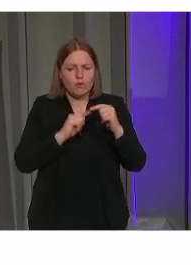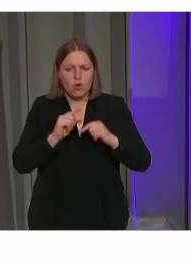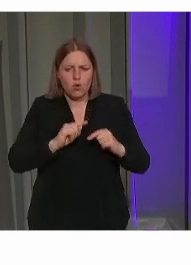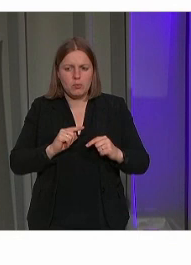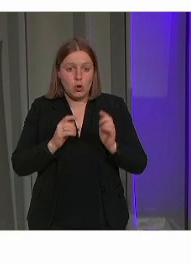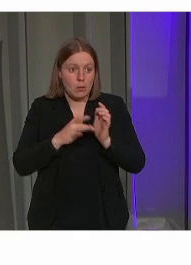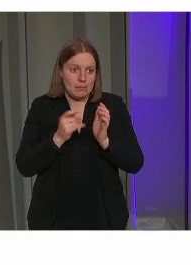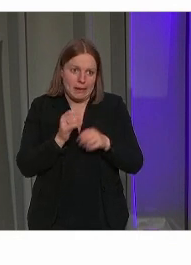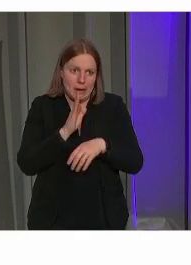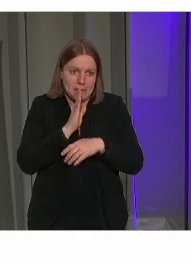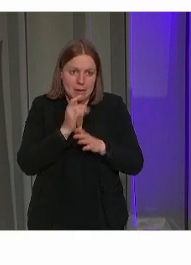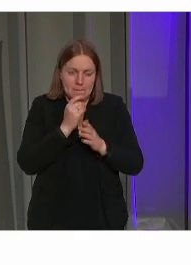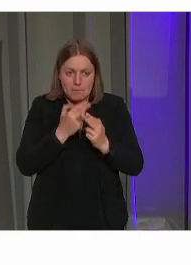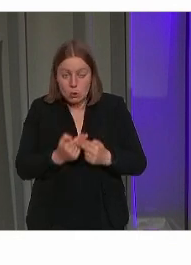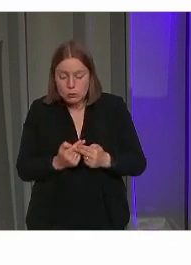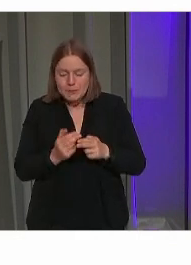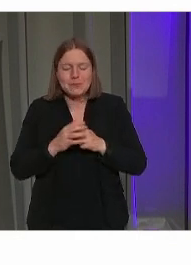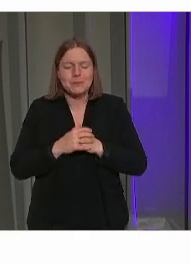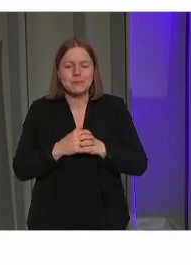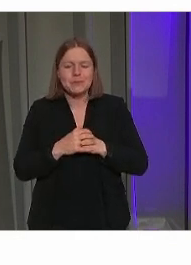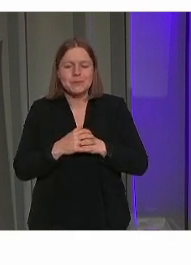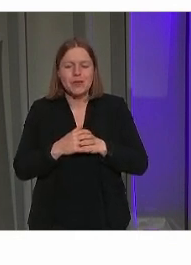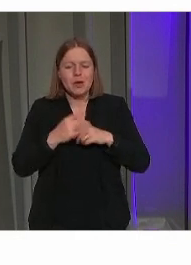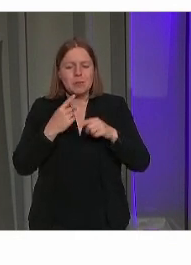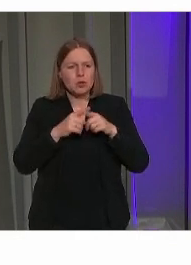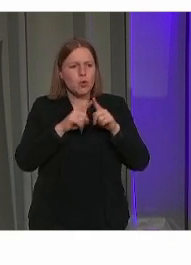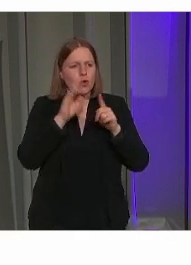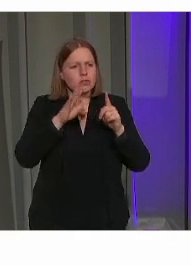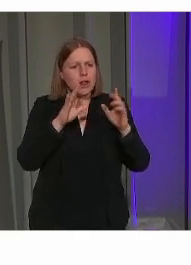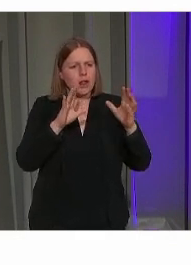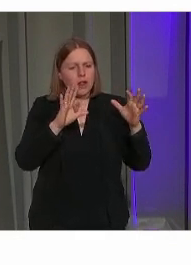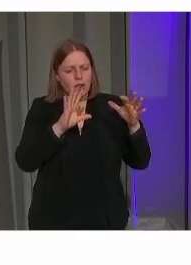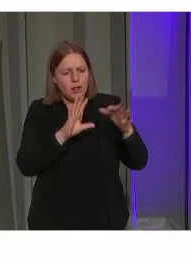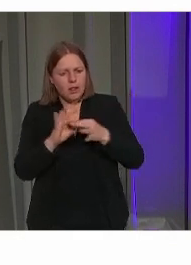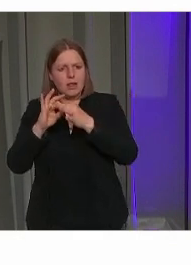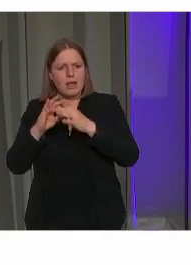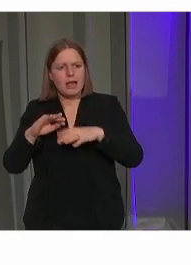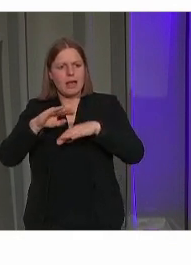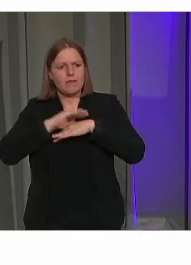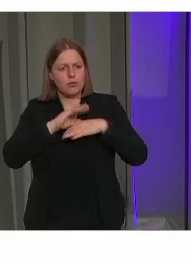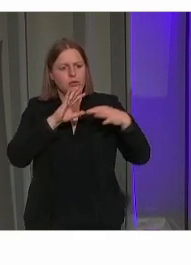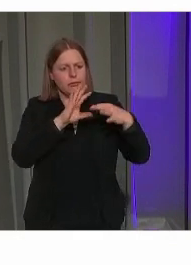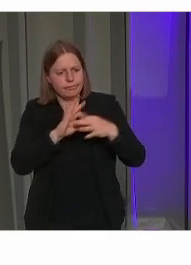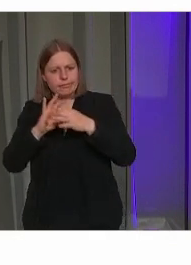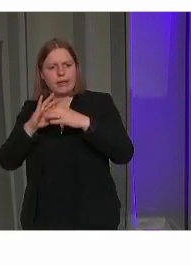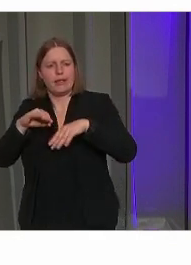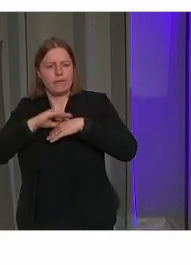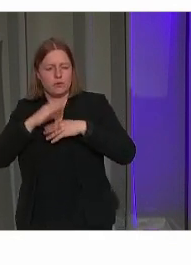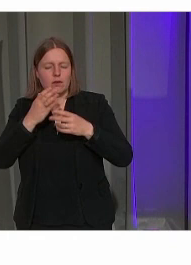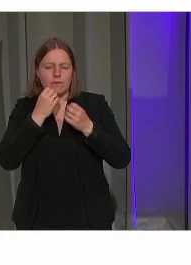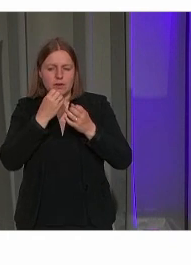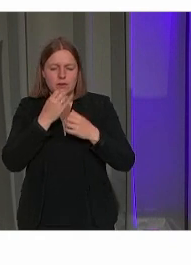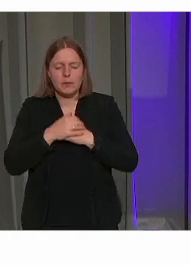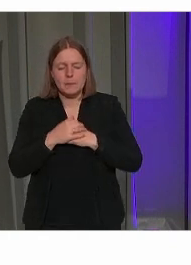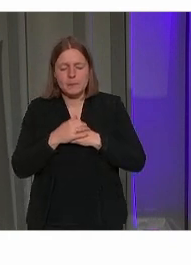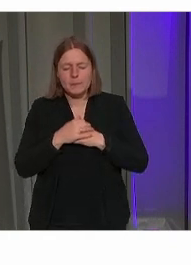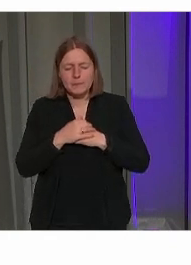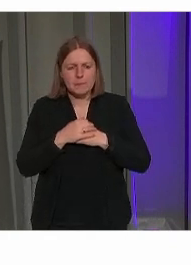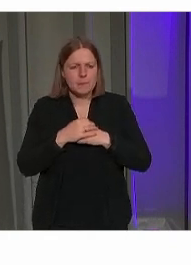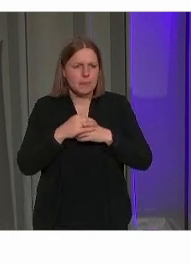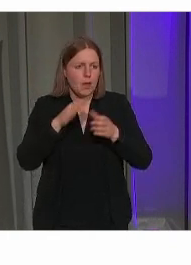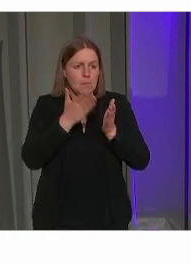is bijna middag. En de linken naar erfgoed, zo wat eruit halen. Het plan heeft heel veel